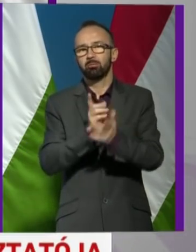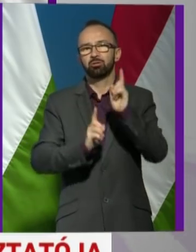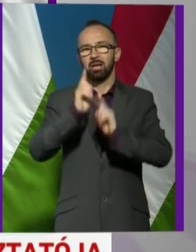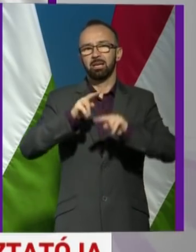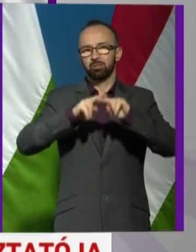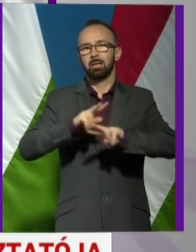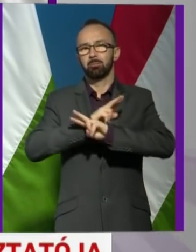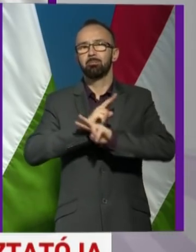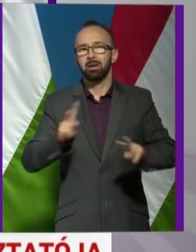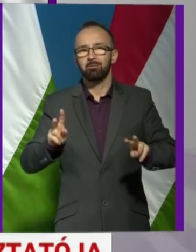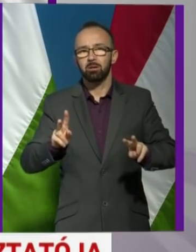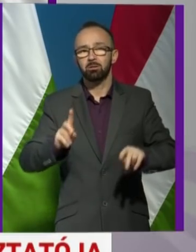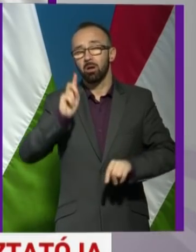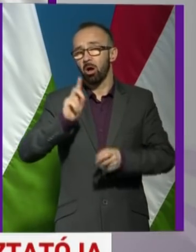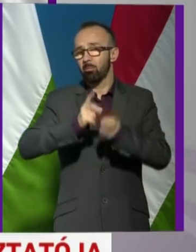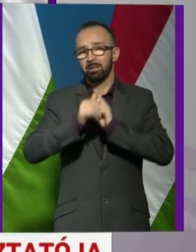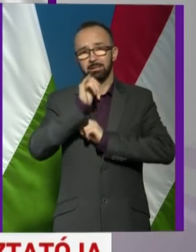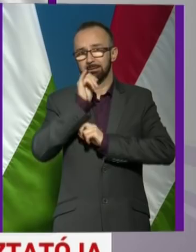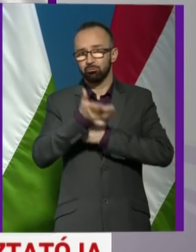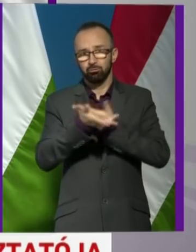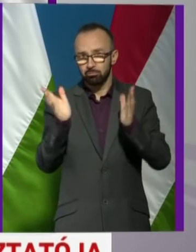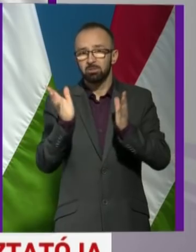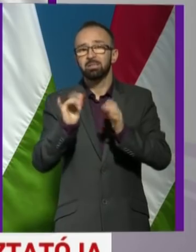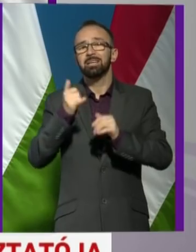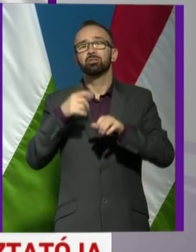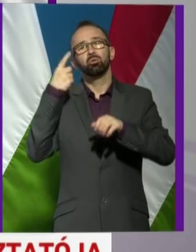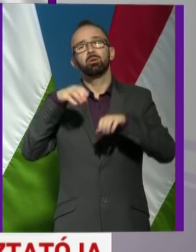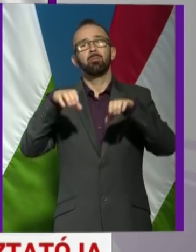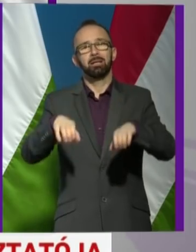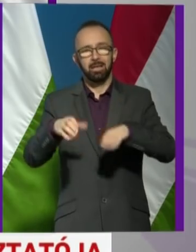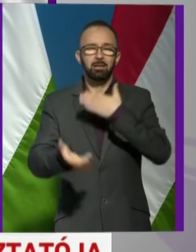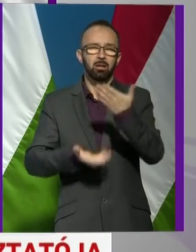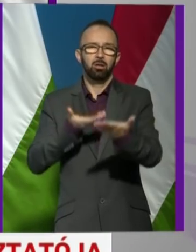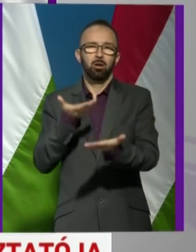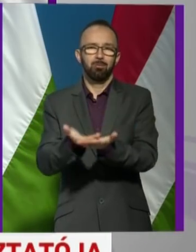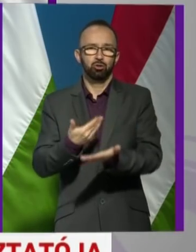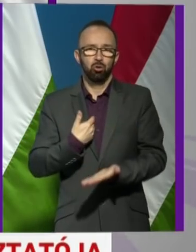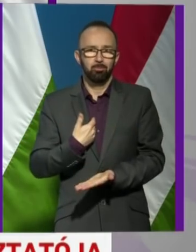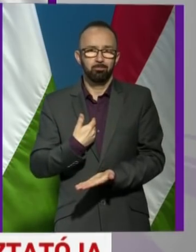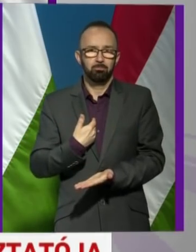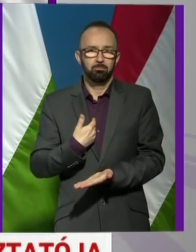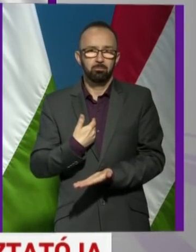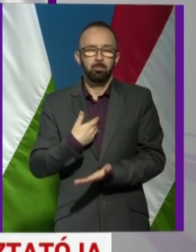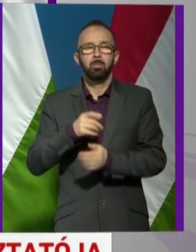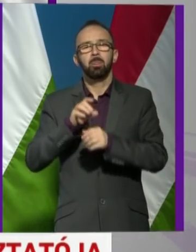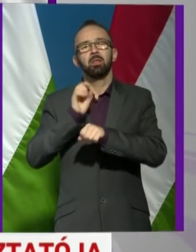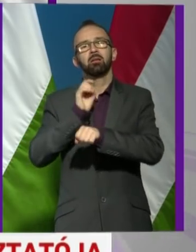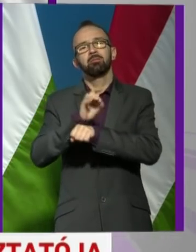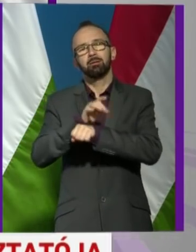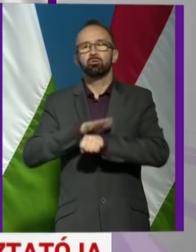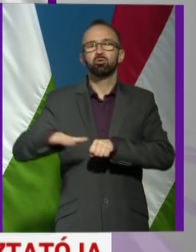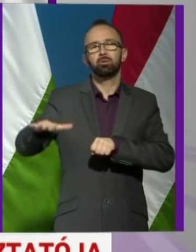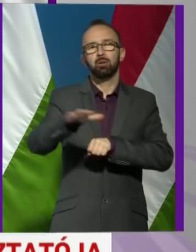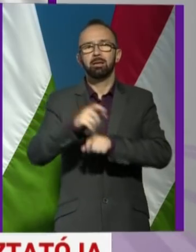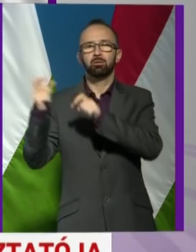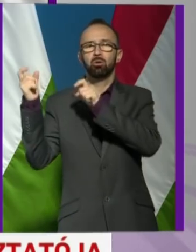eljárási rend, ha pedig nem, és megtehetik, akkor javaslom azt, hogy járványos területről